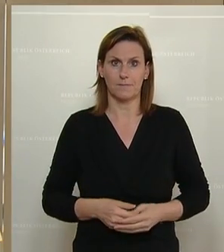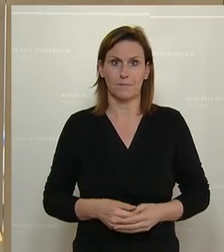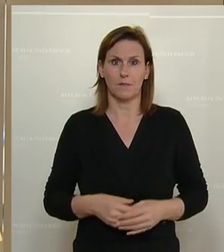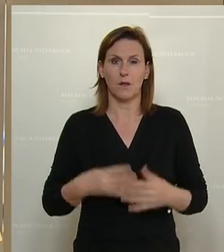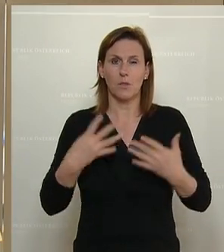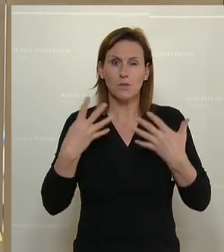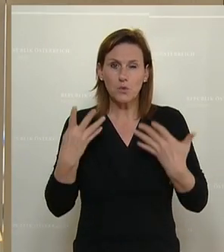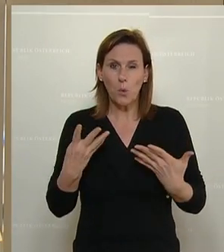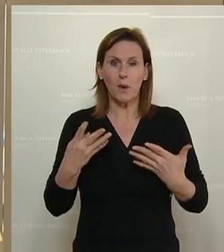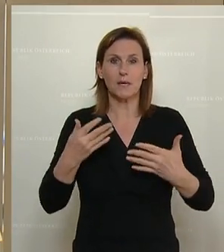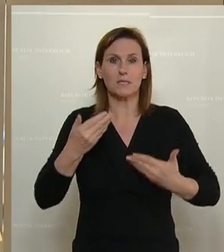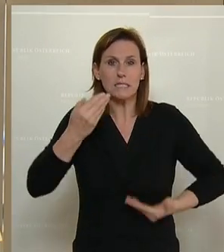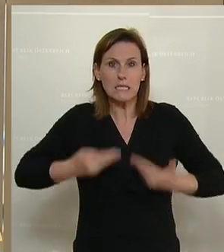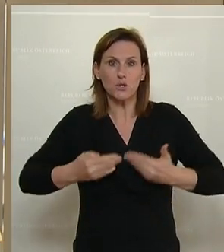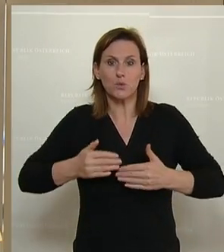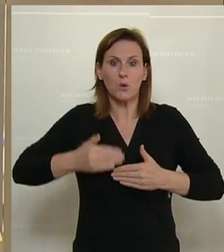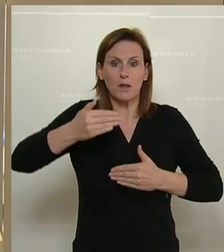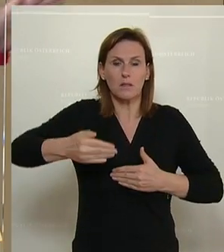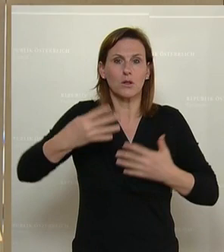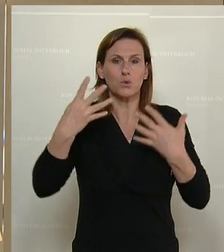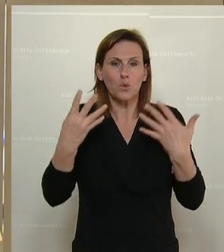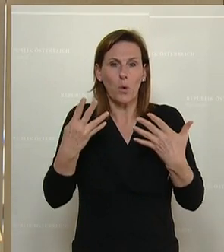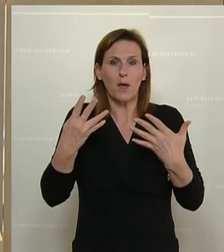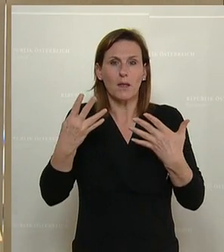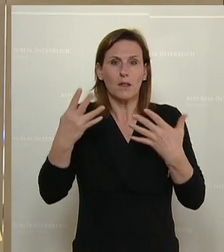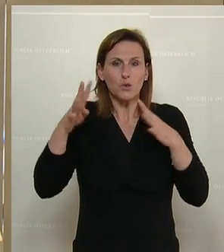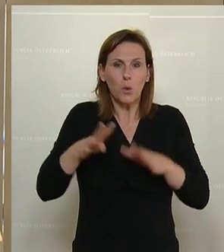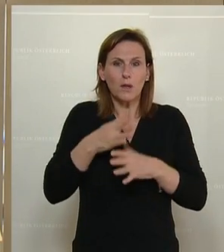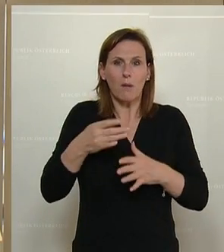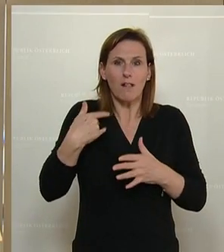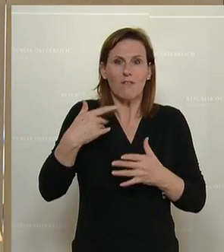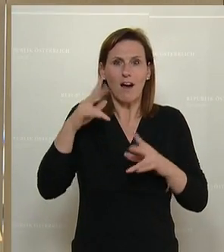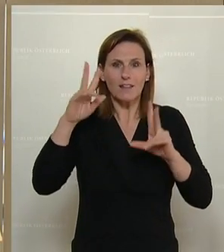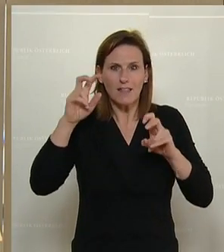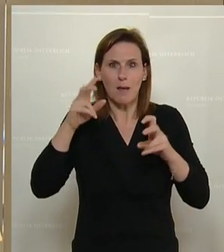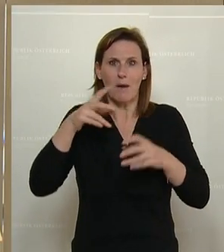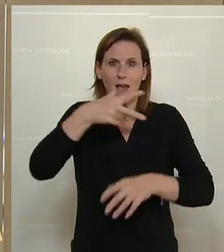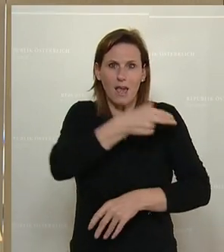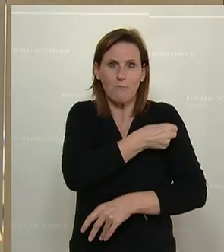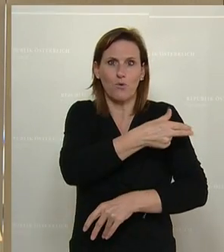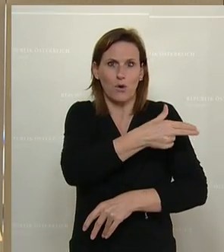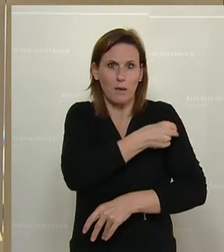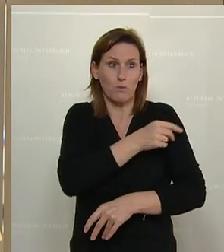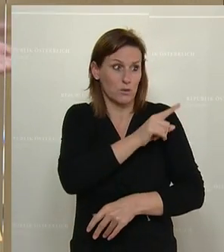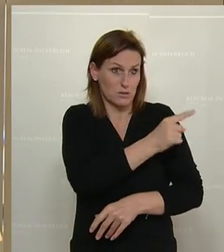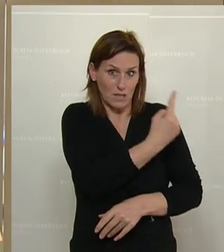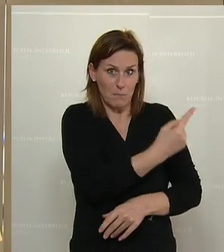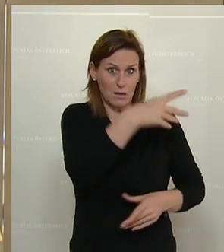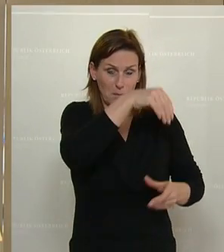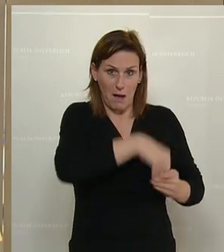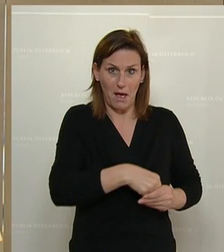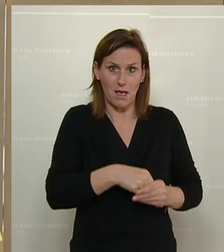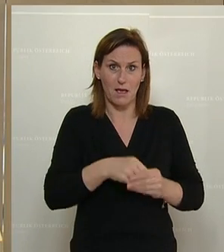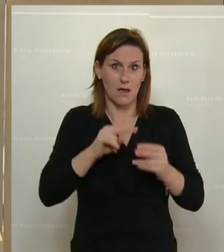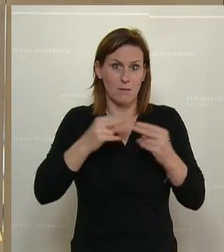Neun Ministerratssitzungen. Neunmal war Impfen ein Thema. Sie waren dabei, Herr Finanzminister, der Herr Bundeskanzler war dabei. Ich nehme an, Sie waren dabei, Sie haben es